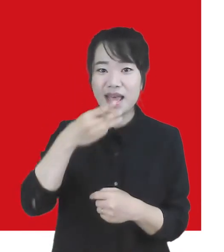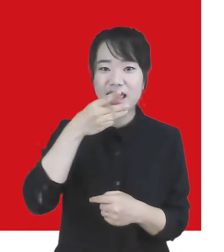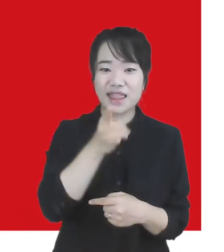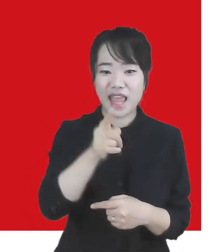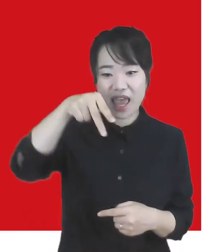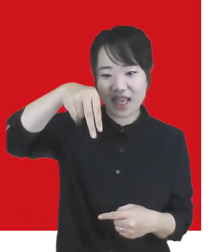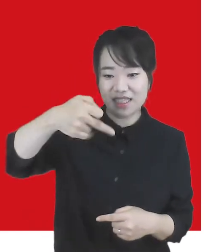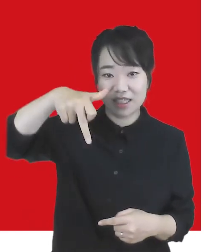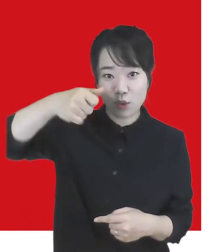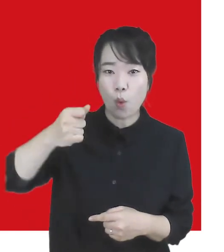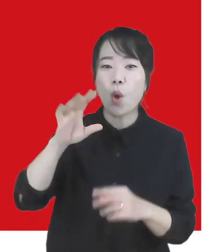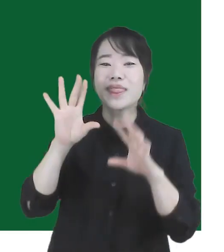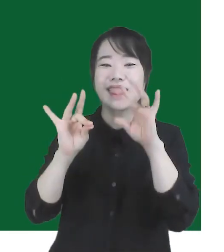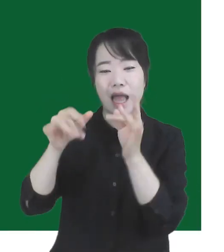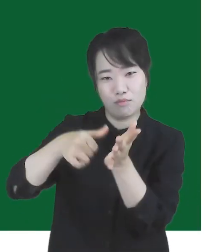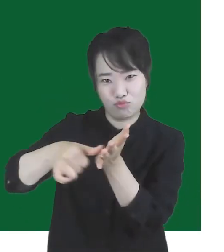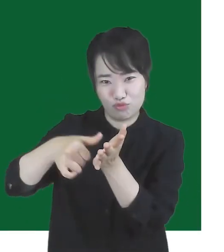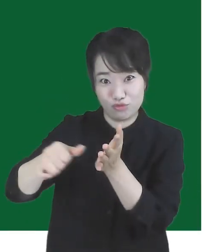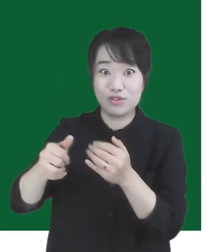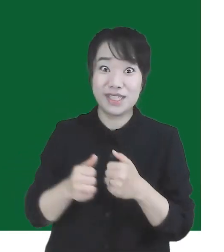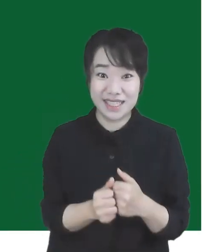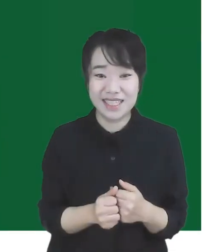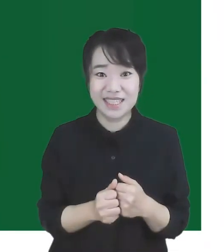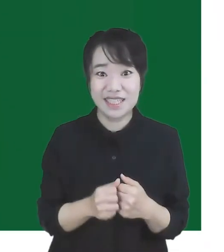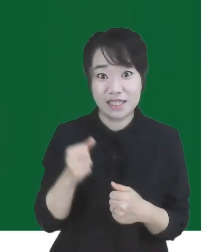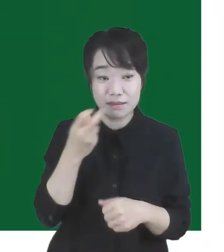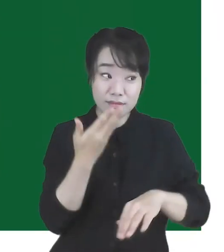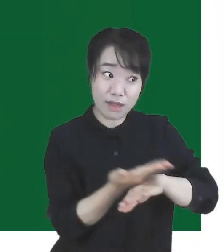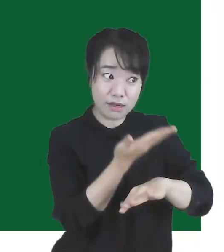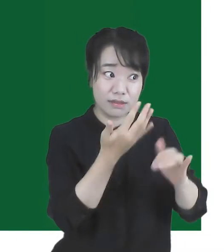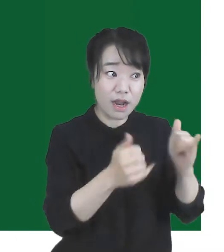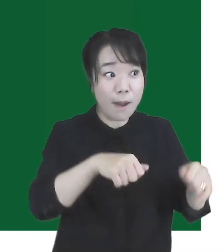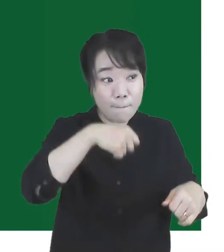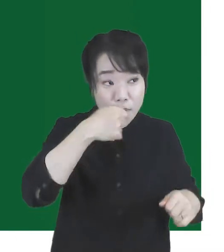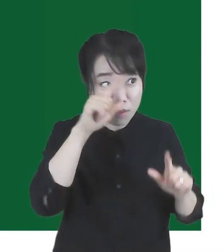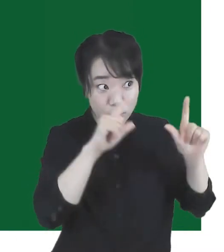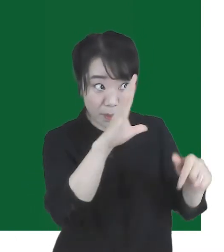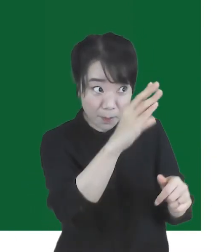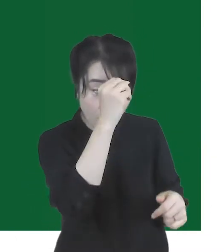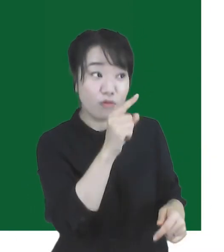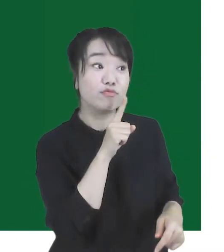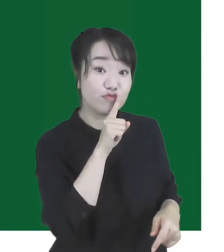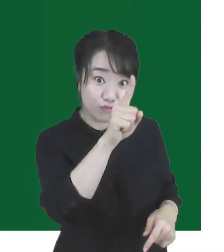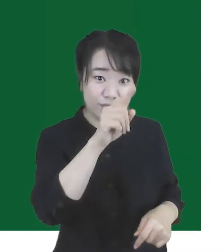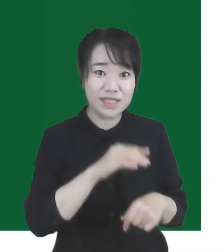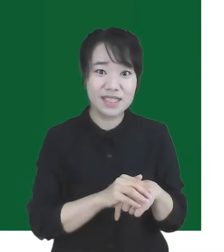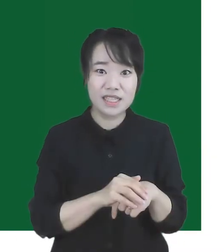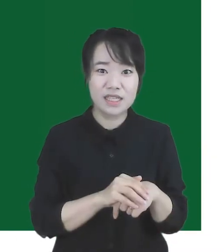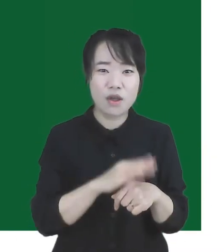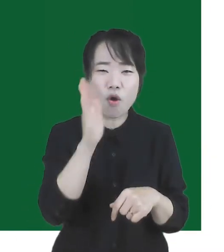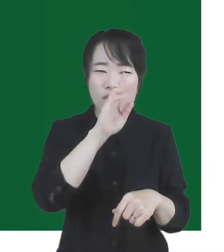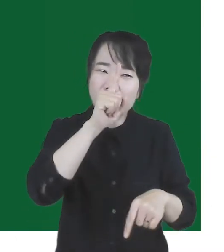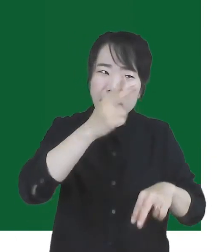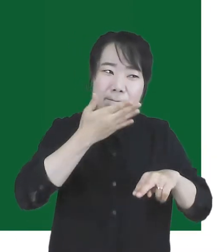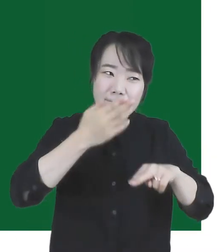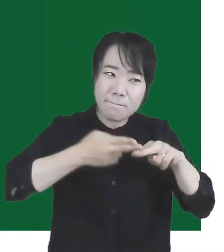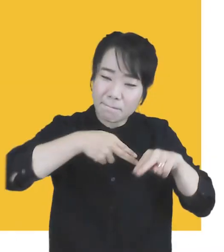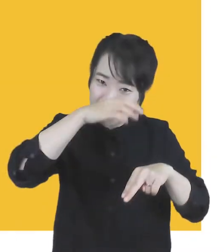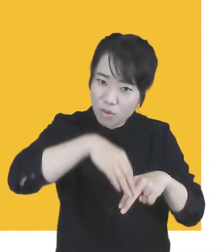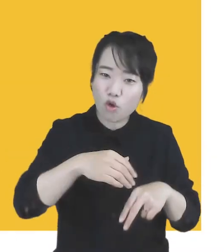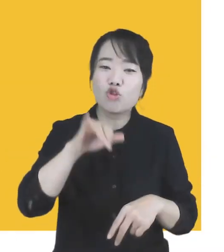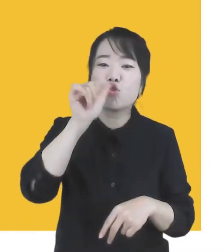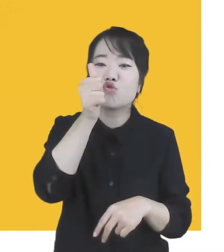끈 테스코의 딱풀 그저 다른 사람들이 먹는 걸 따라 주문했던 베를린 어느